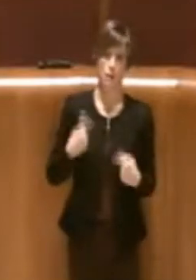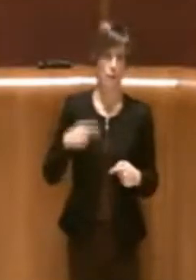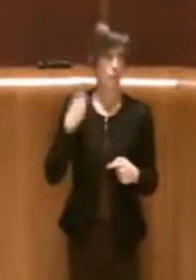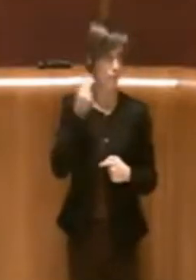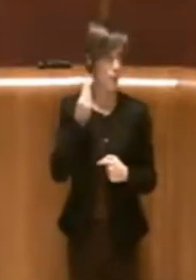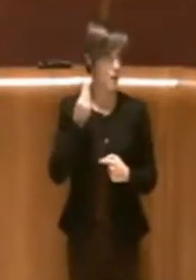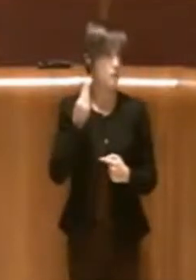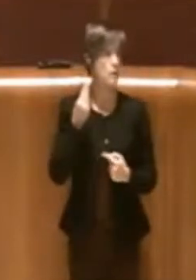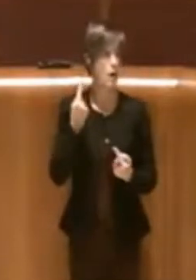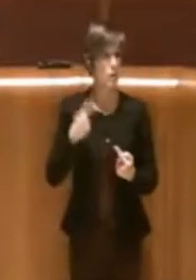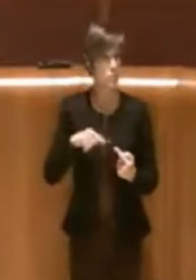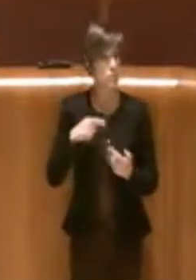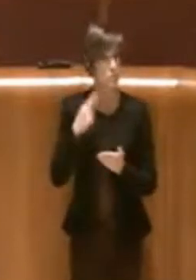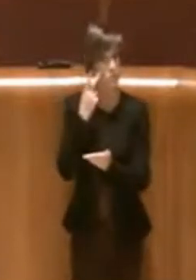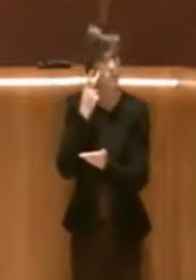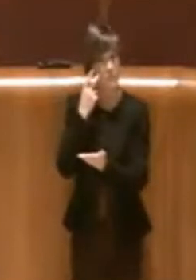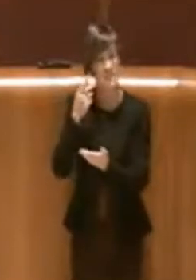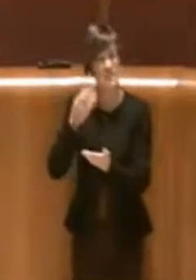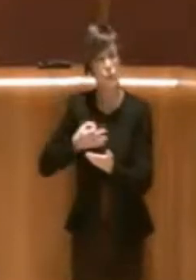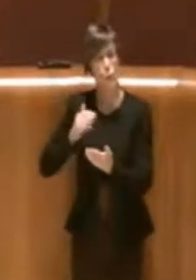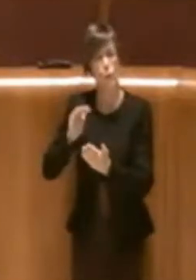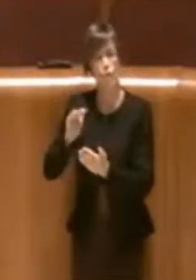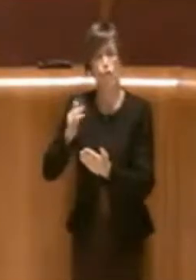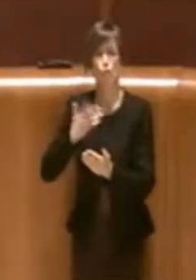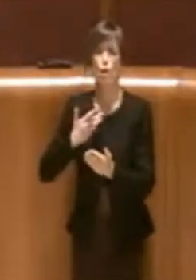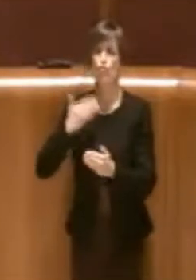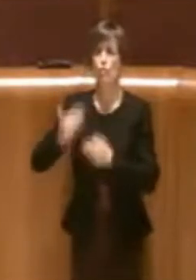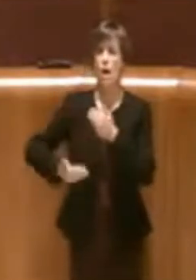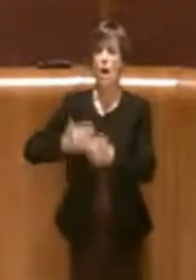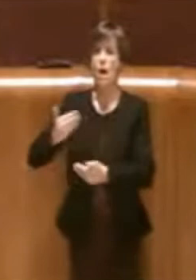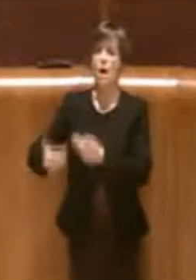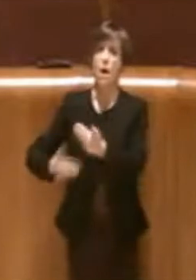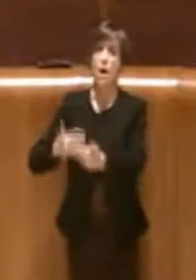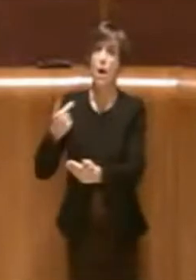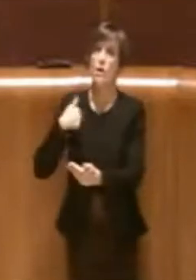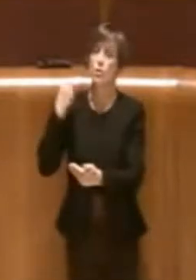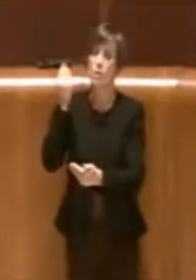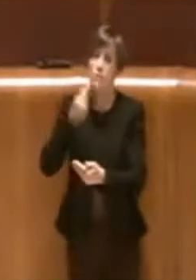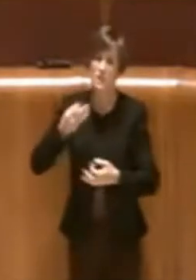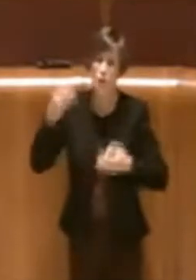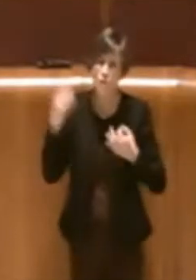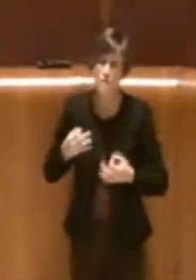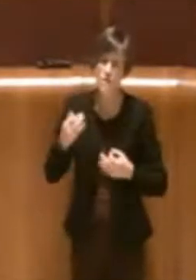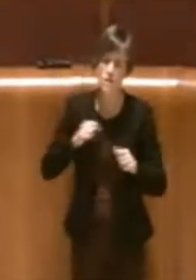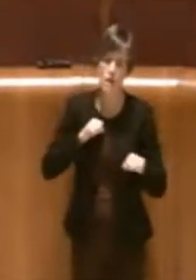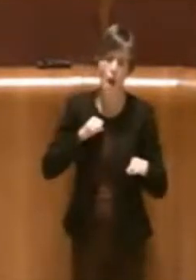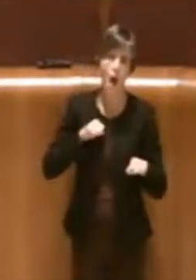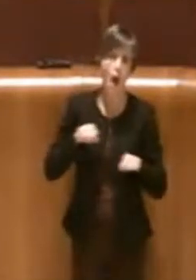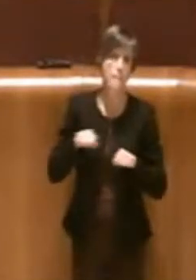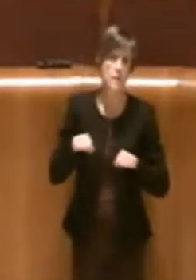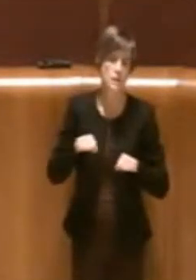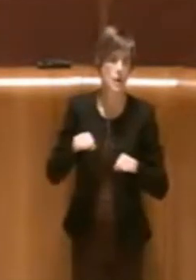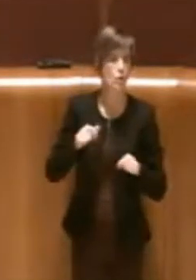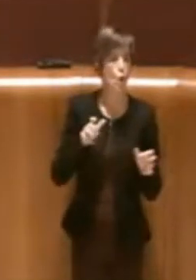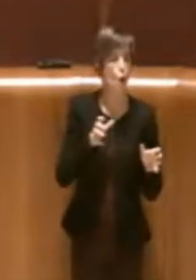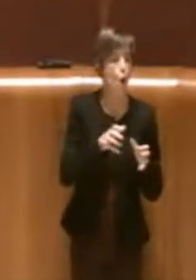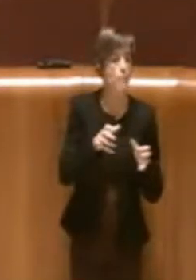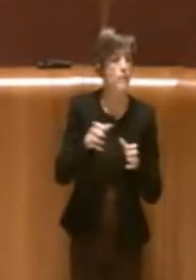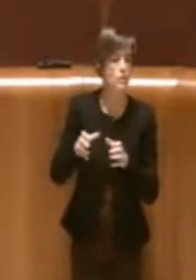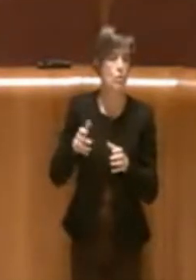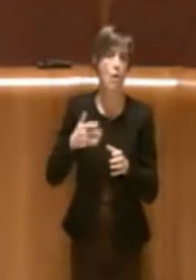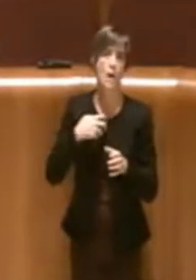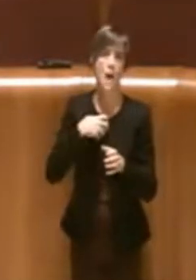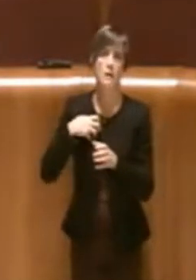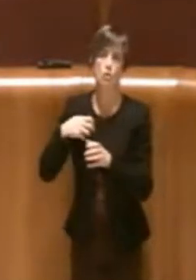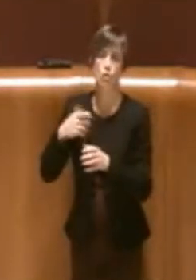sicuramente un seguito in cui l'amministrazione, sono convinta tutta, sia nelle commissioni, negli assessorati,